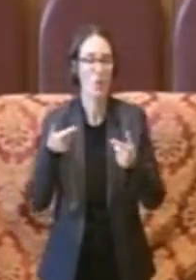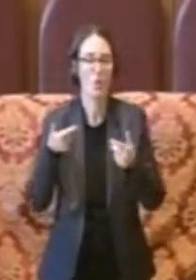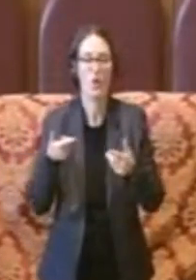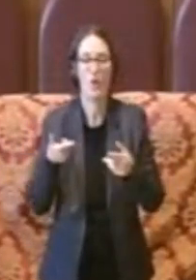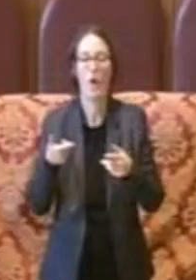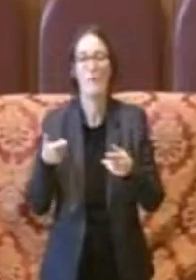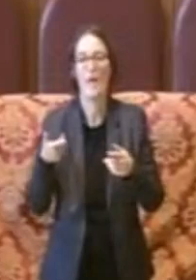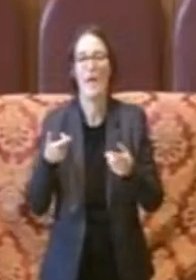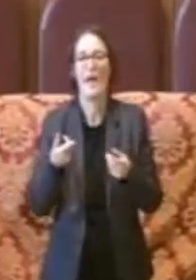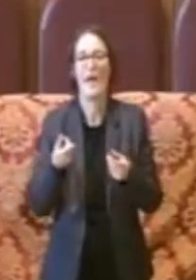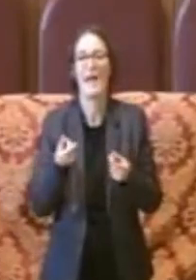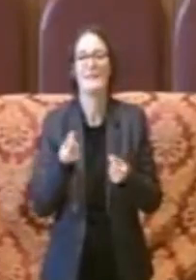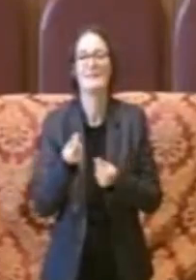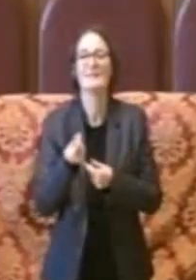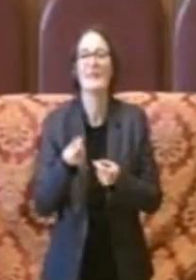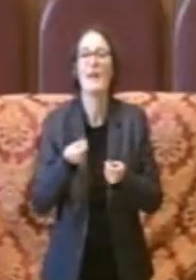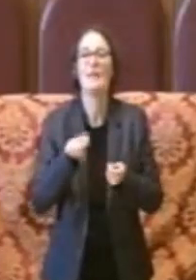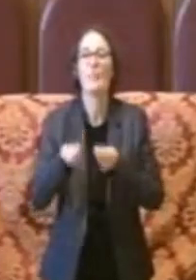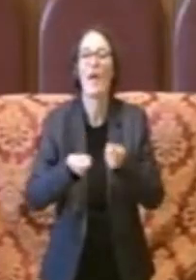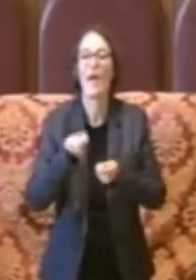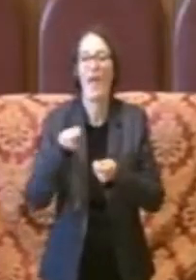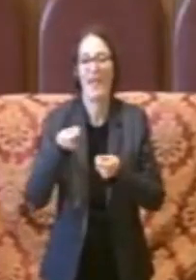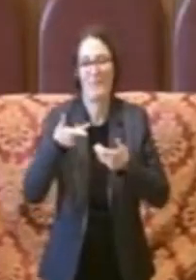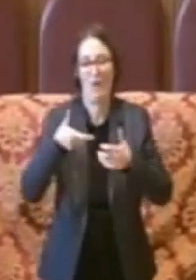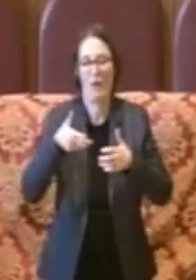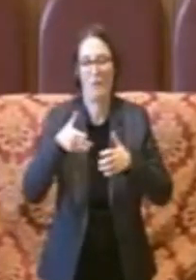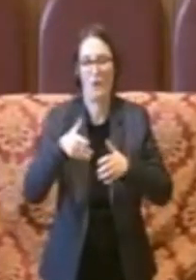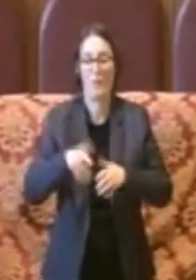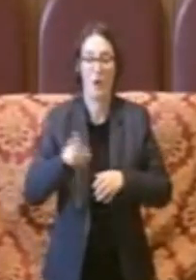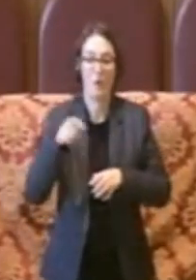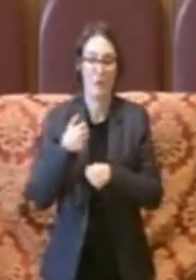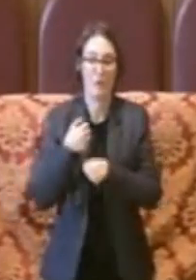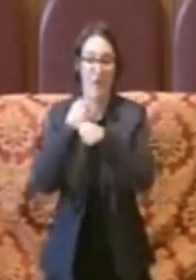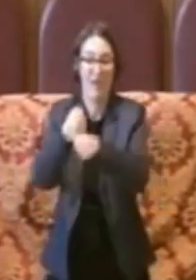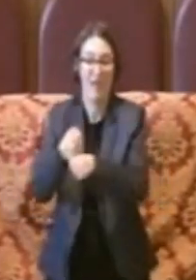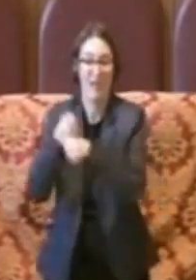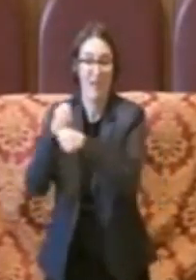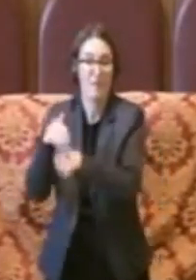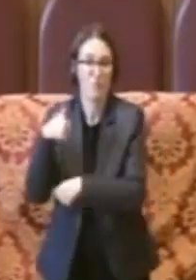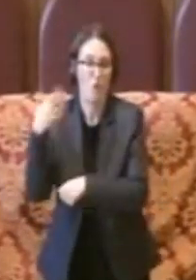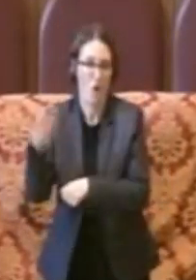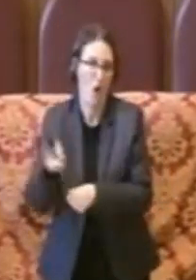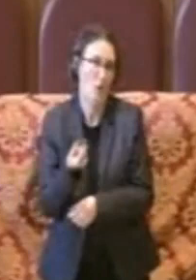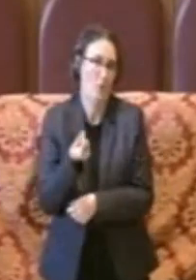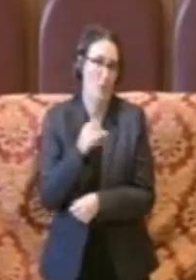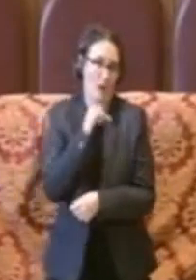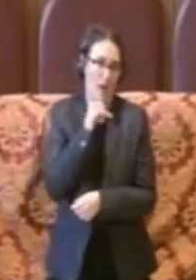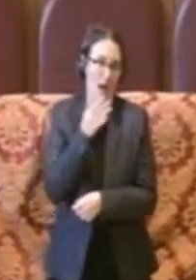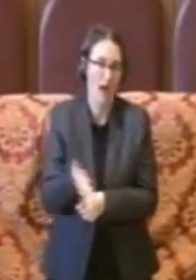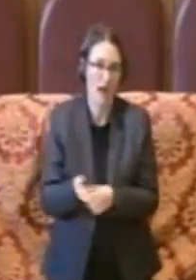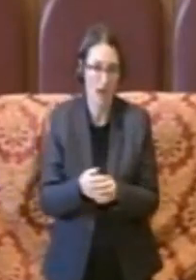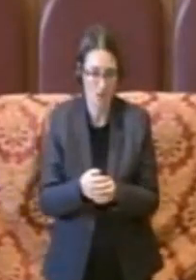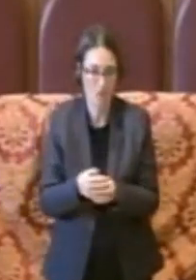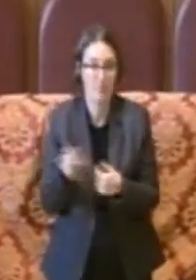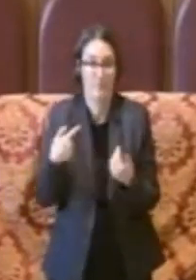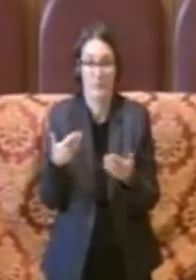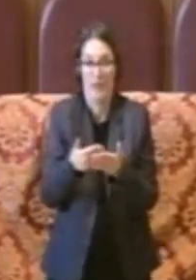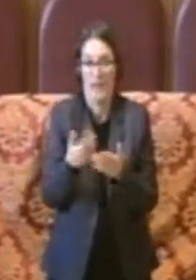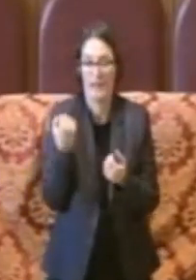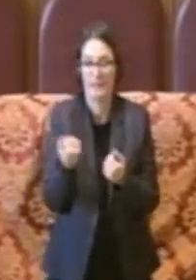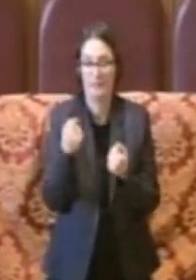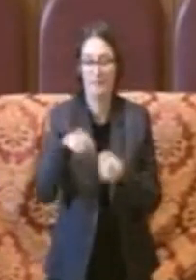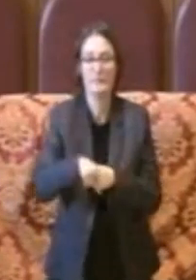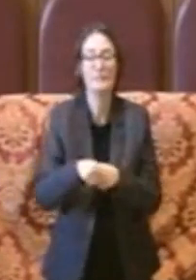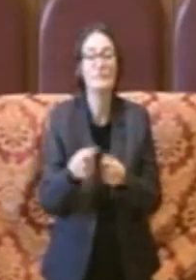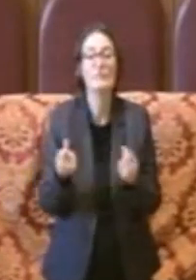affidare a terzi. Quindi se vogliamo riconoscere un merito, se volete insomma secondo me l'opposizione